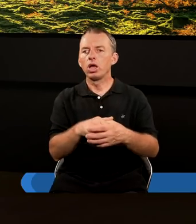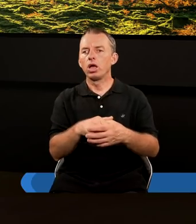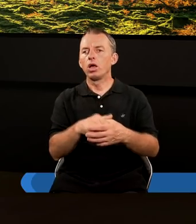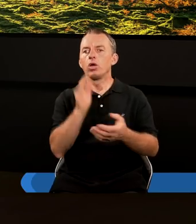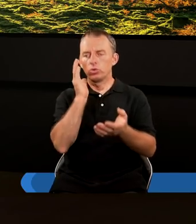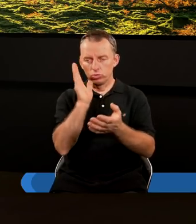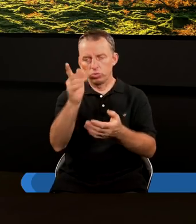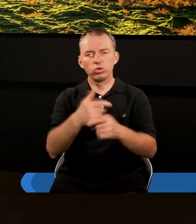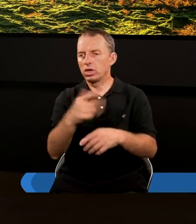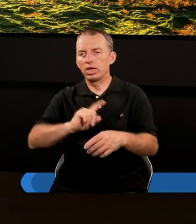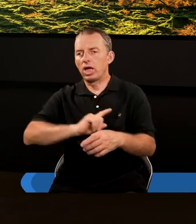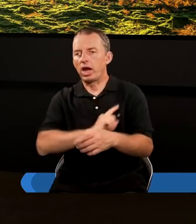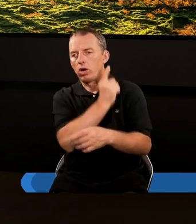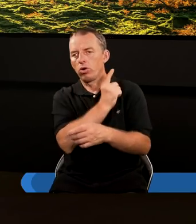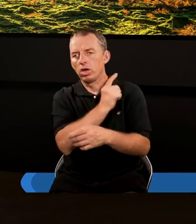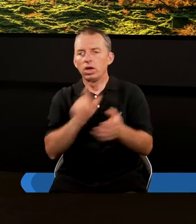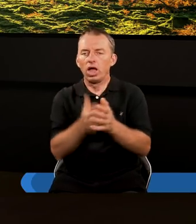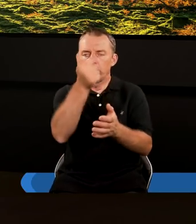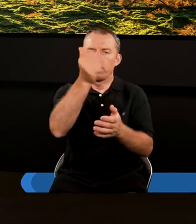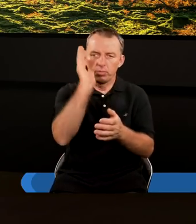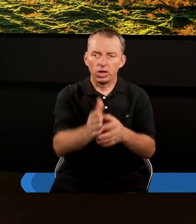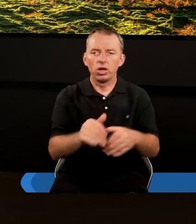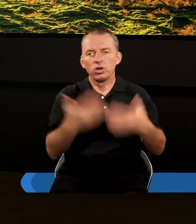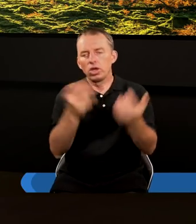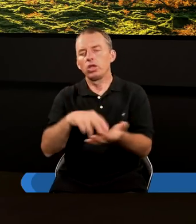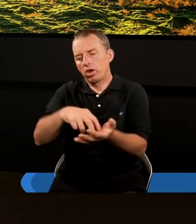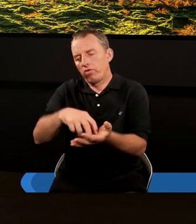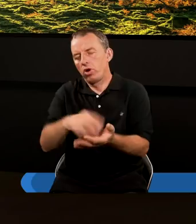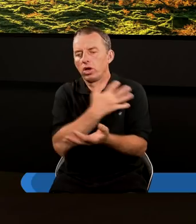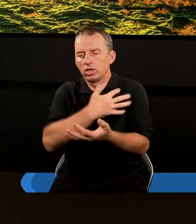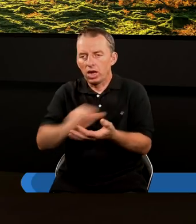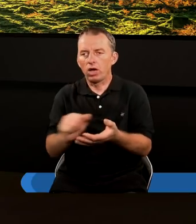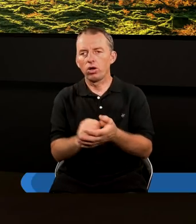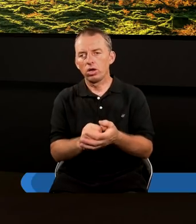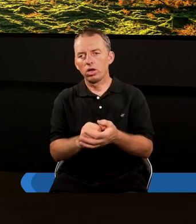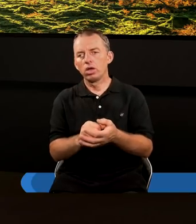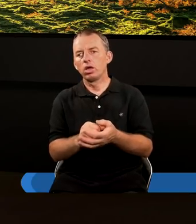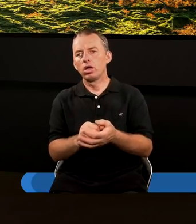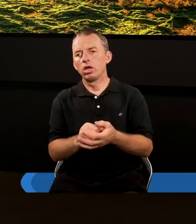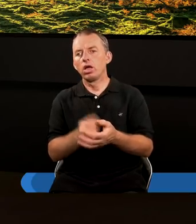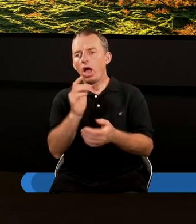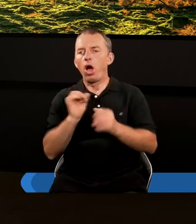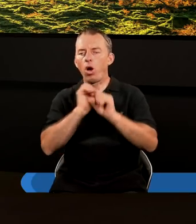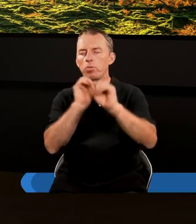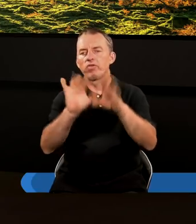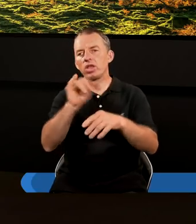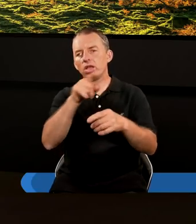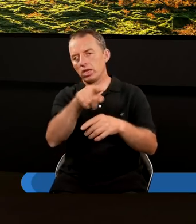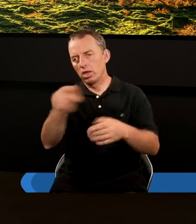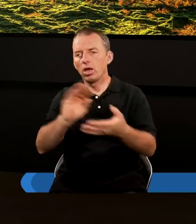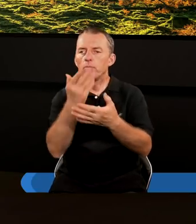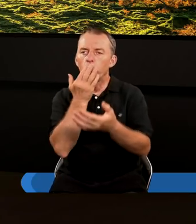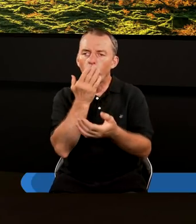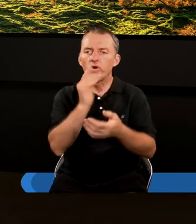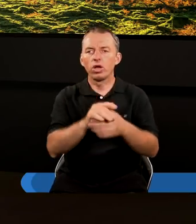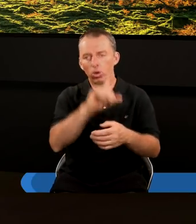różnie zareagują. Dla jednych będzie to dzień trwogi, dzień strachu, nawet apokalipsa w jednym z miejsc